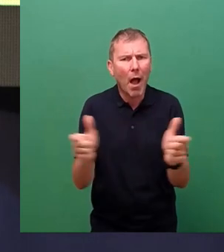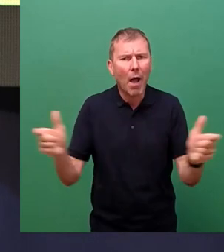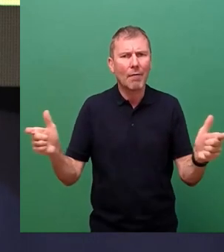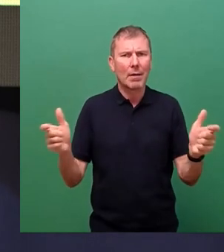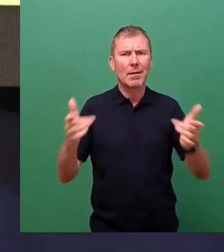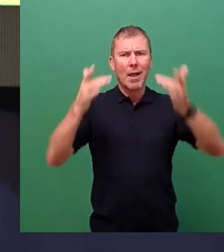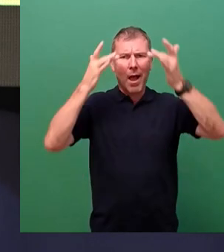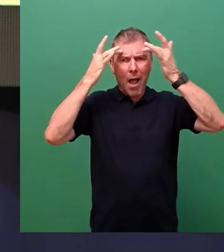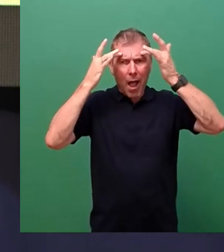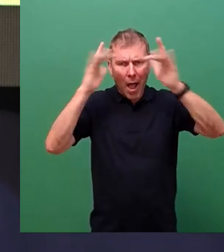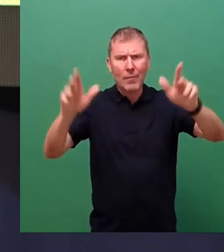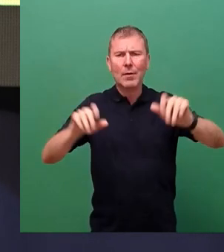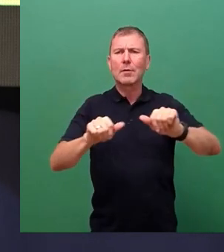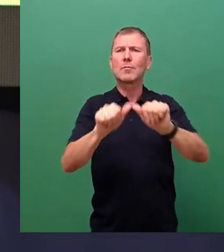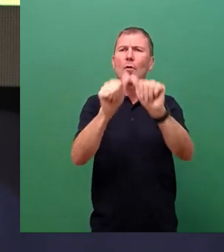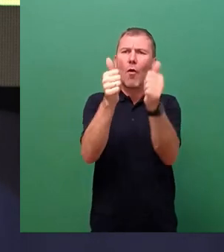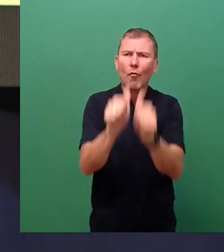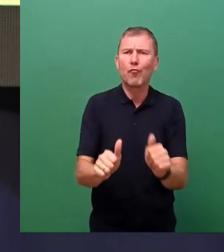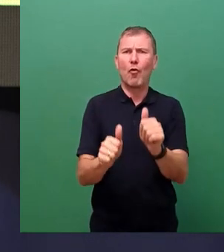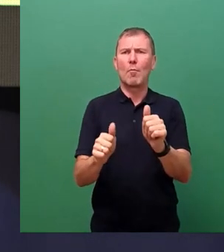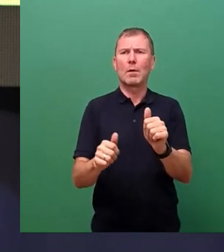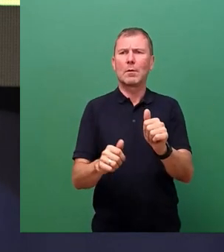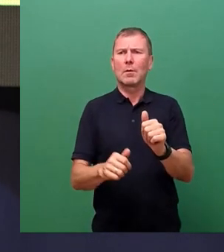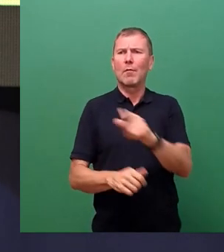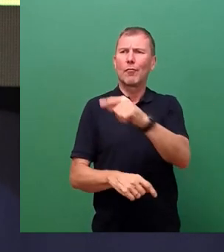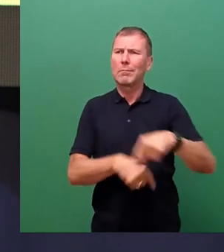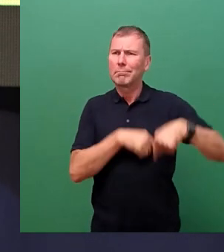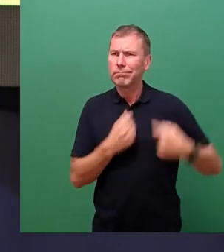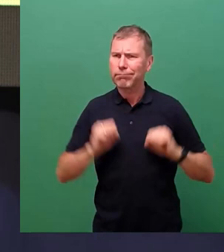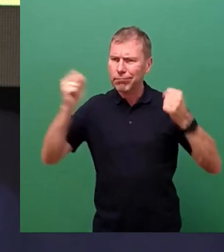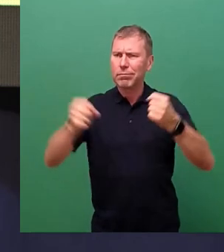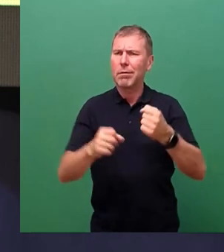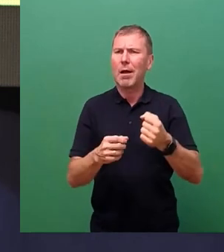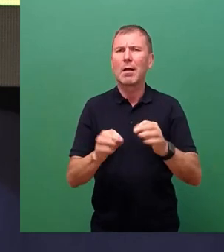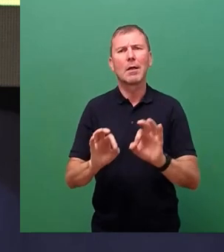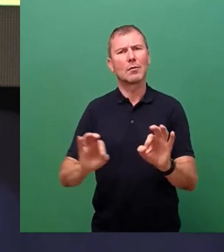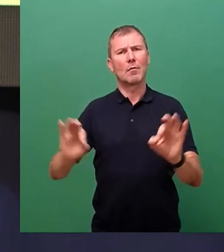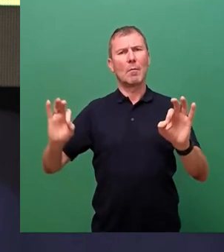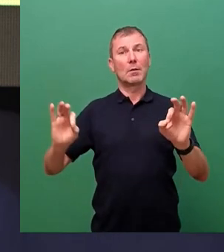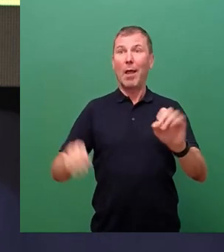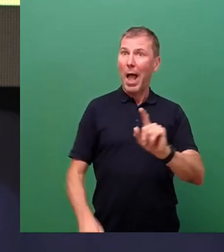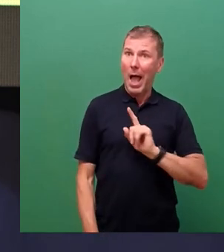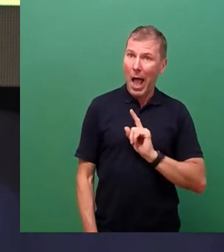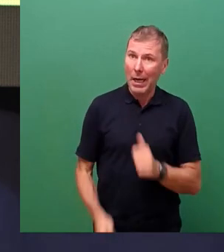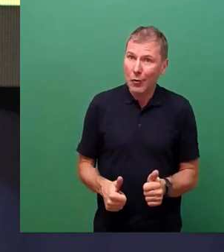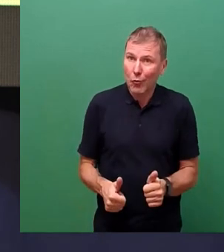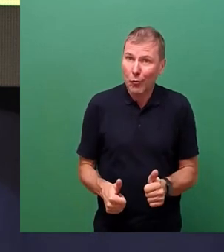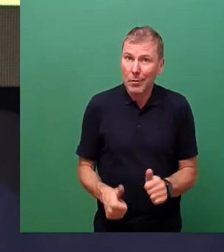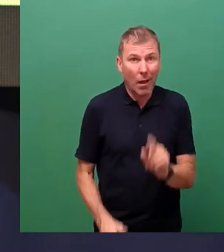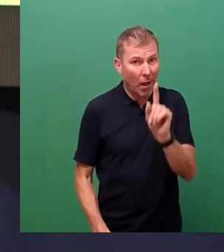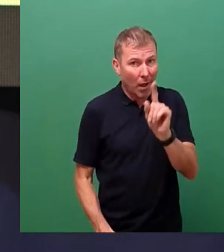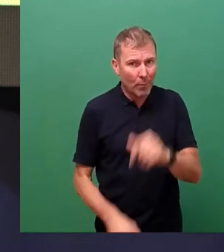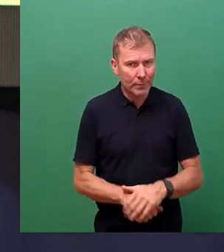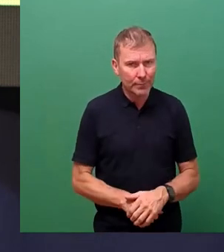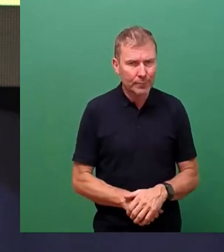Würdigungsformen für Engagierte auszubauen. Das ja eigentlich ganz gut. Aber die